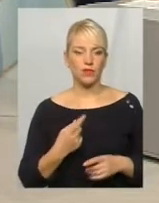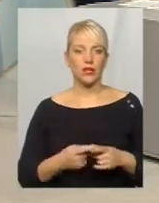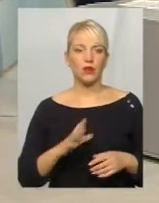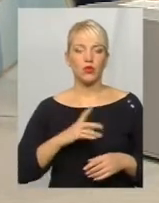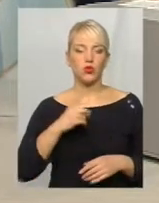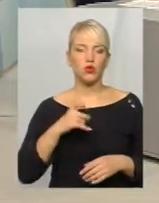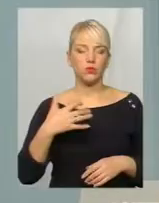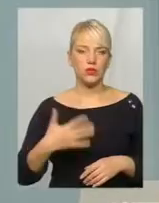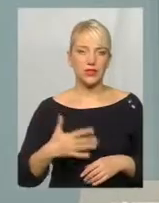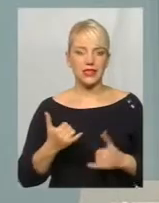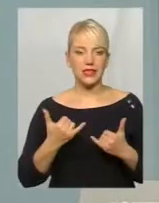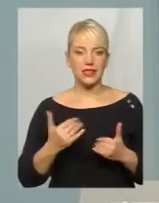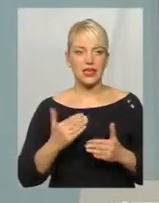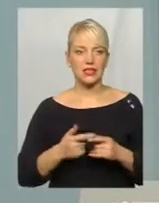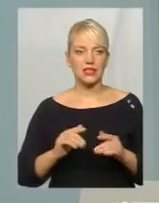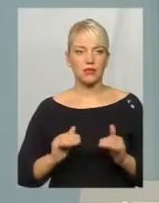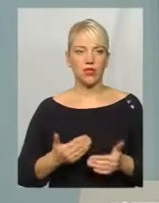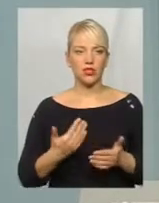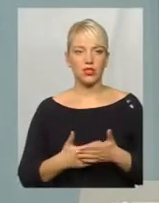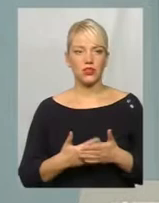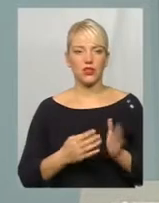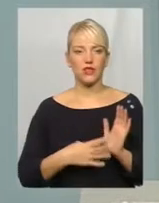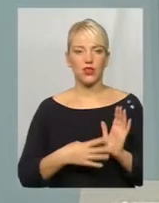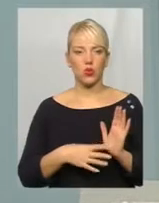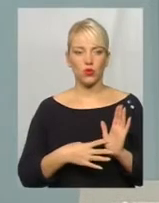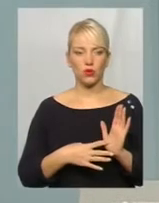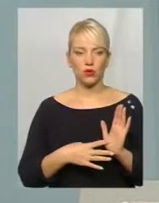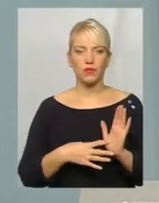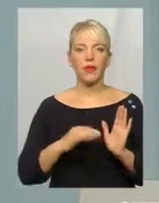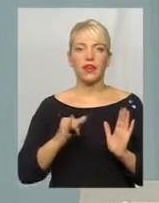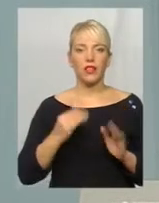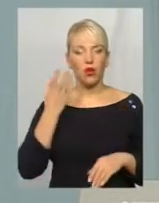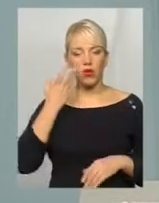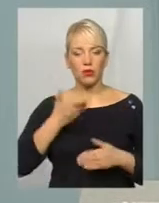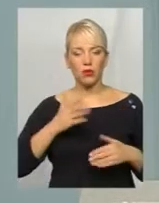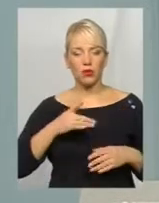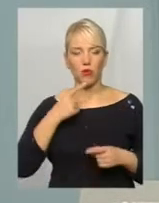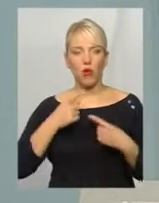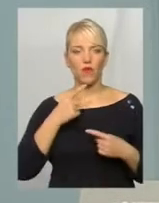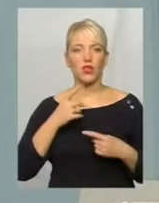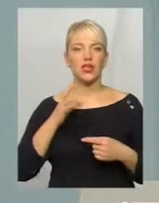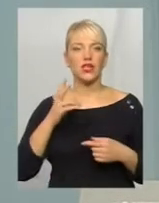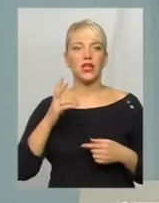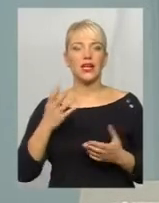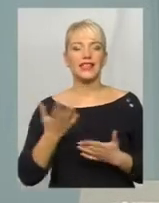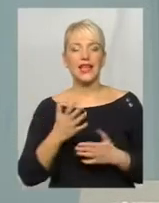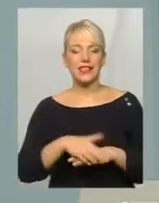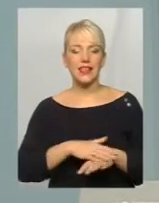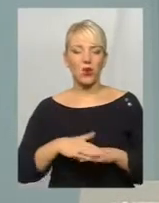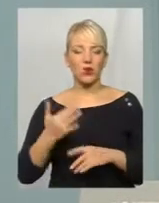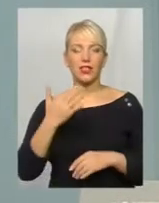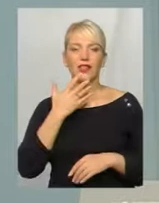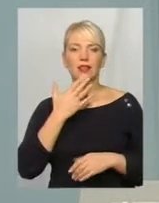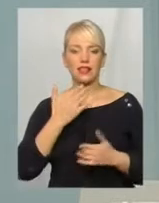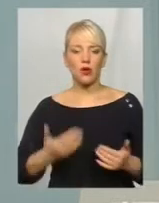130, а зараз їх зменшилося десь близько 90. І коли ми будемо говорити, які ж народи, які нації